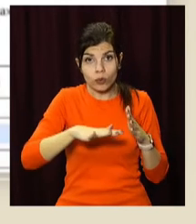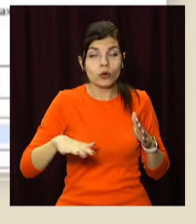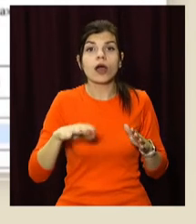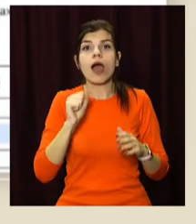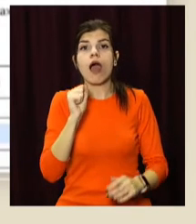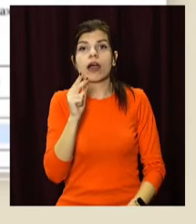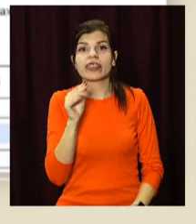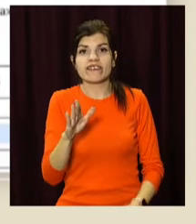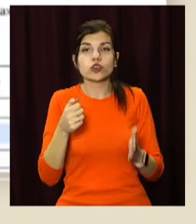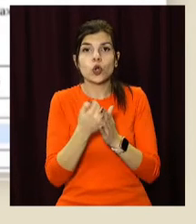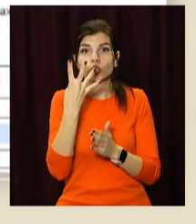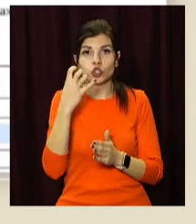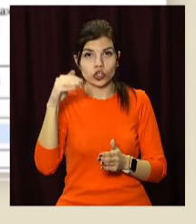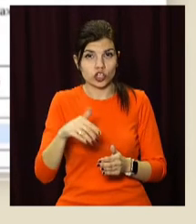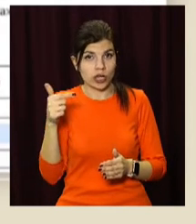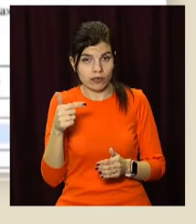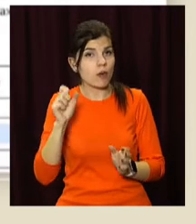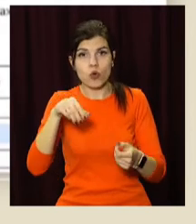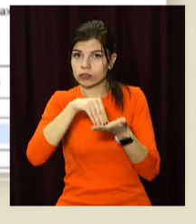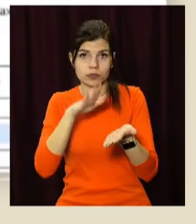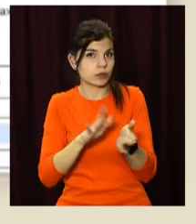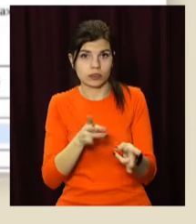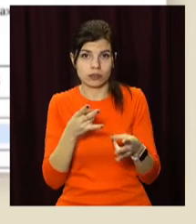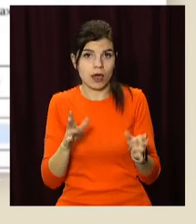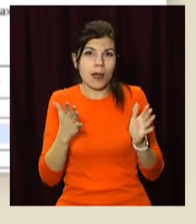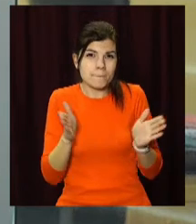активи до 400 тисяч гривень можна не реєструвати.